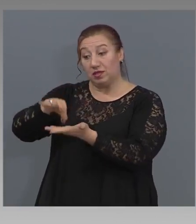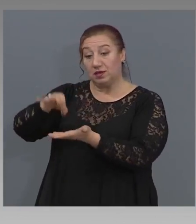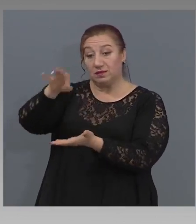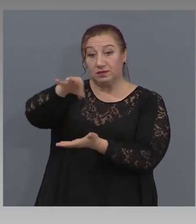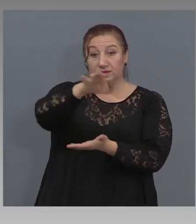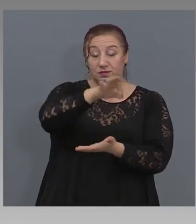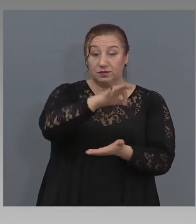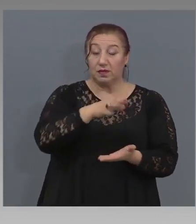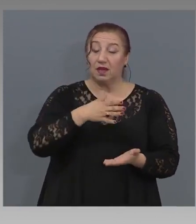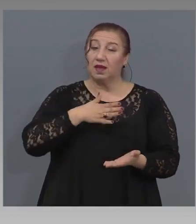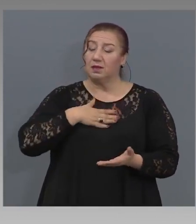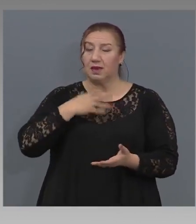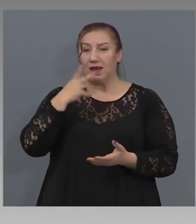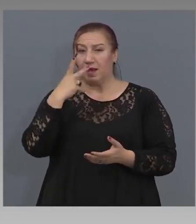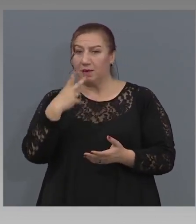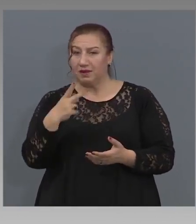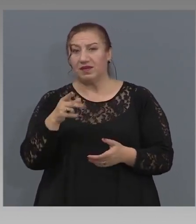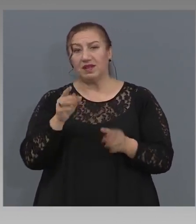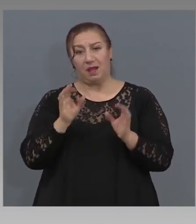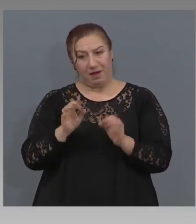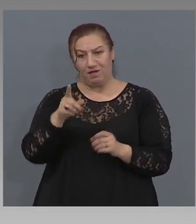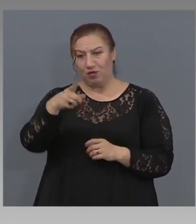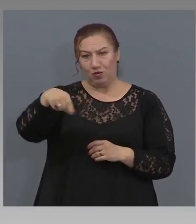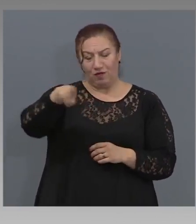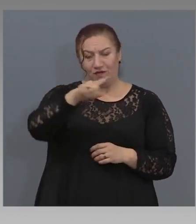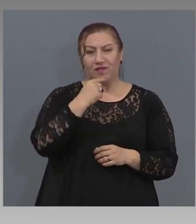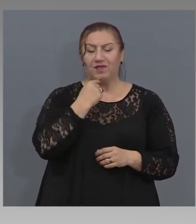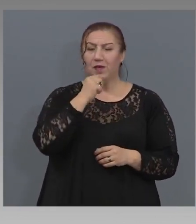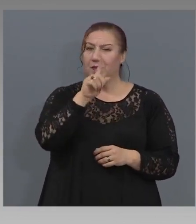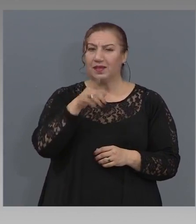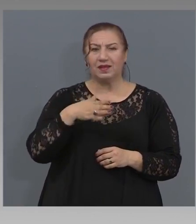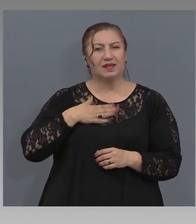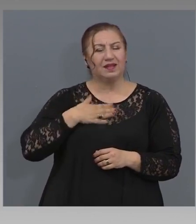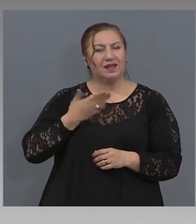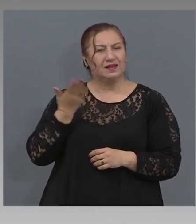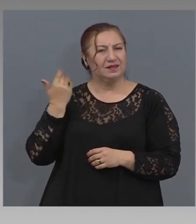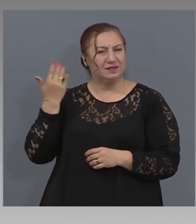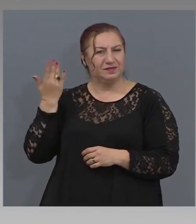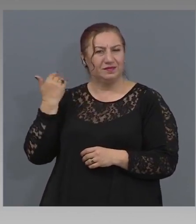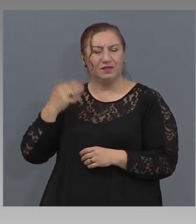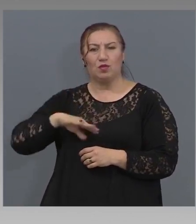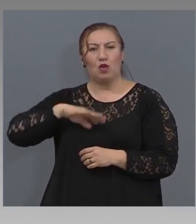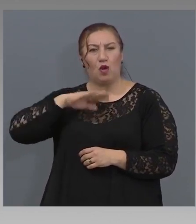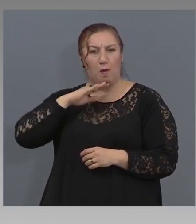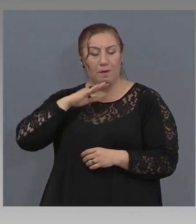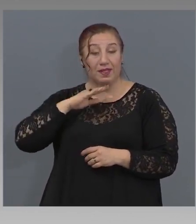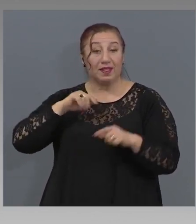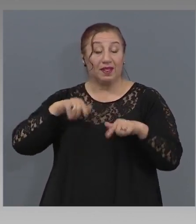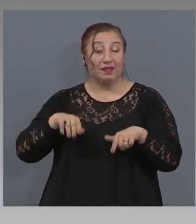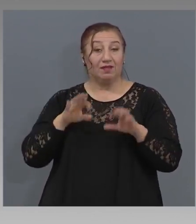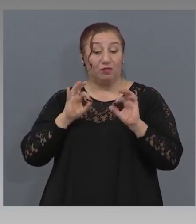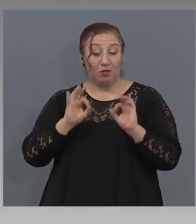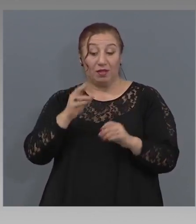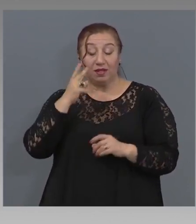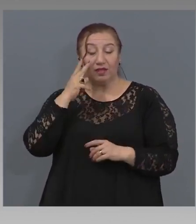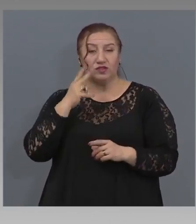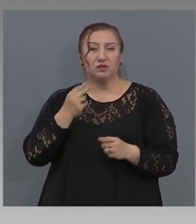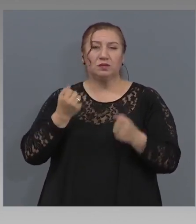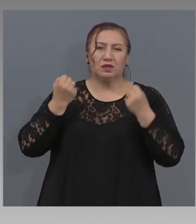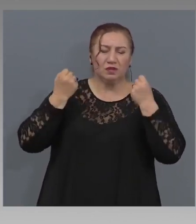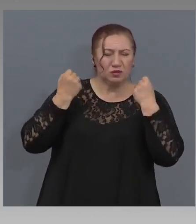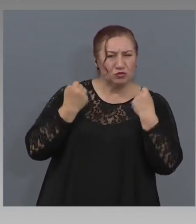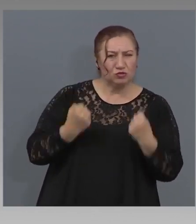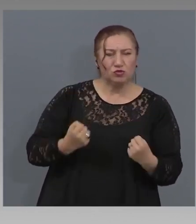което вие правилно попитахте, опита в предишни лета, в момента отчитайки изключително трудната и тежка ситуация,